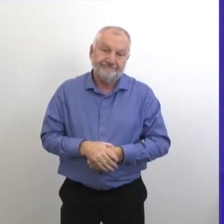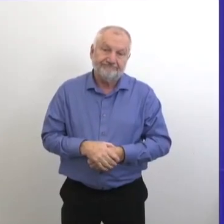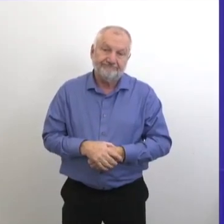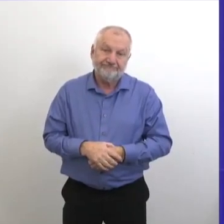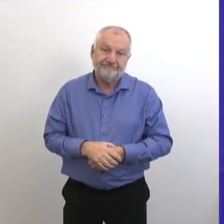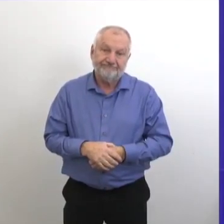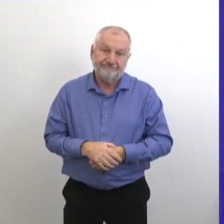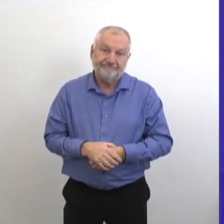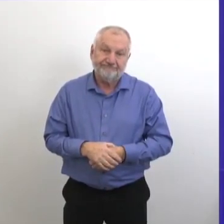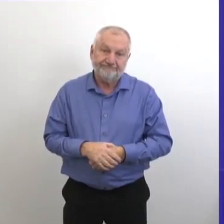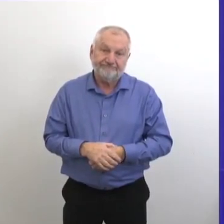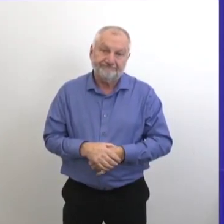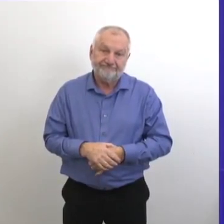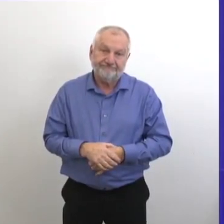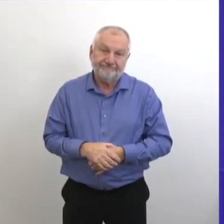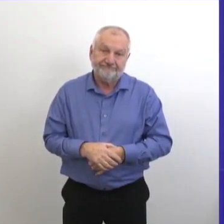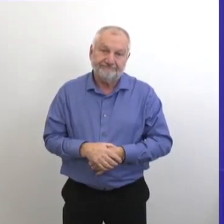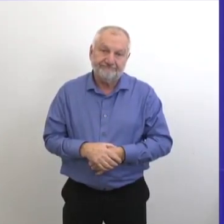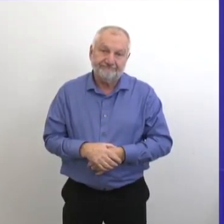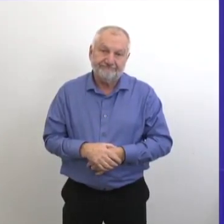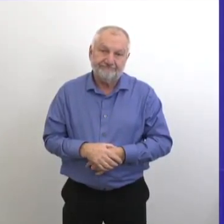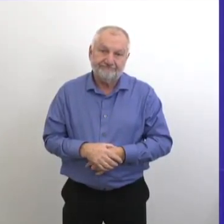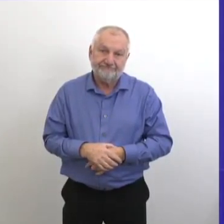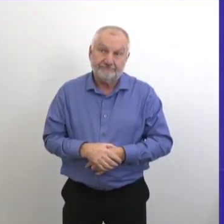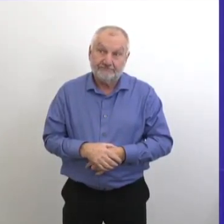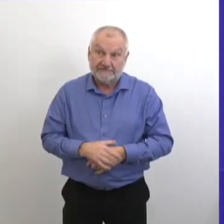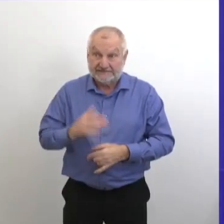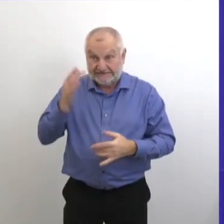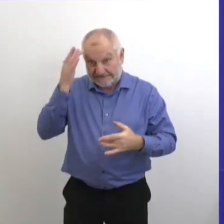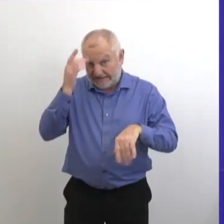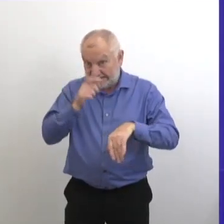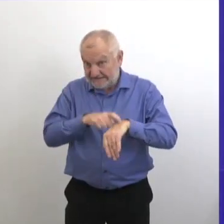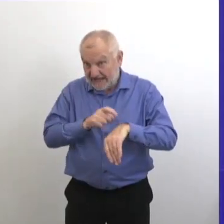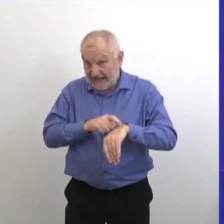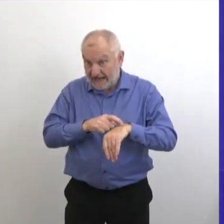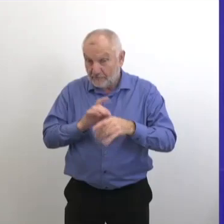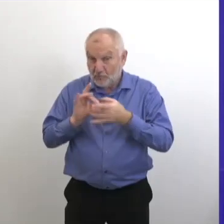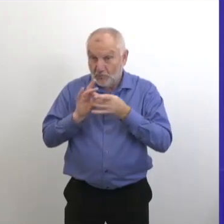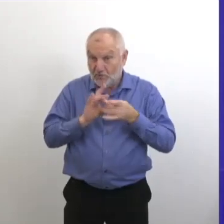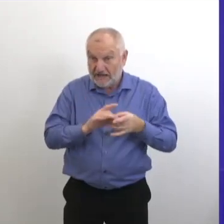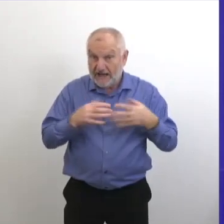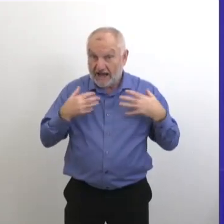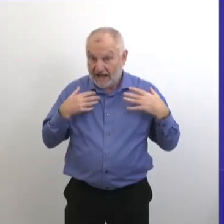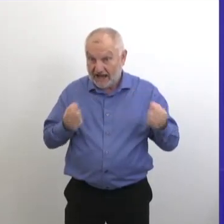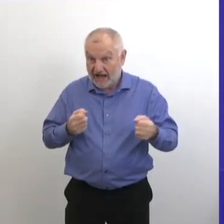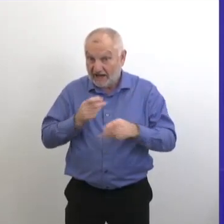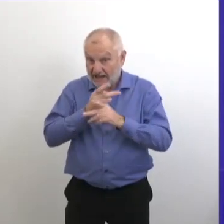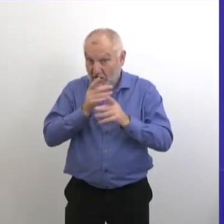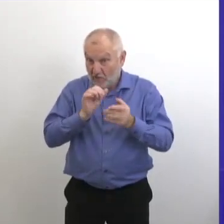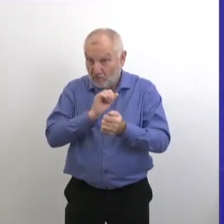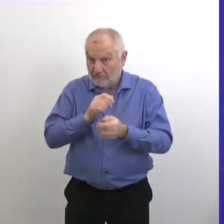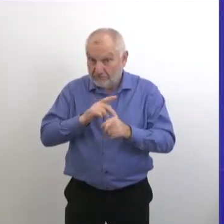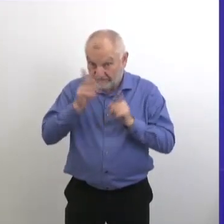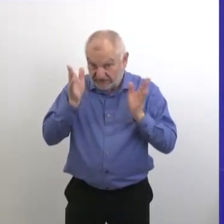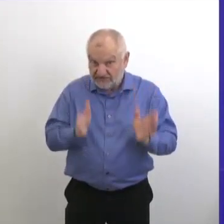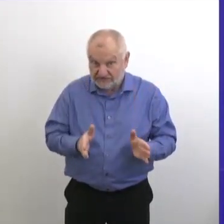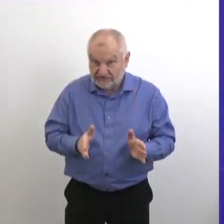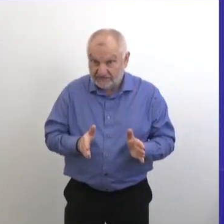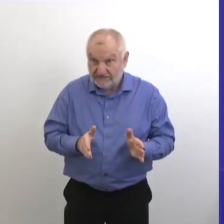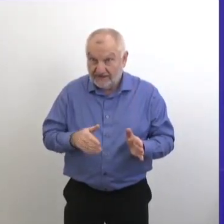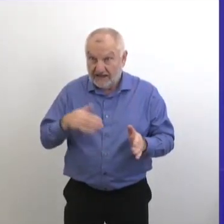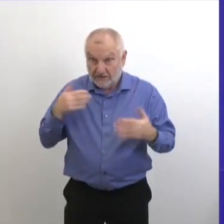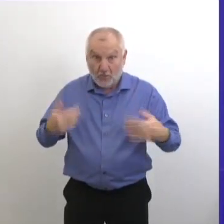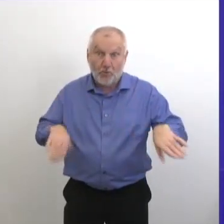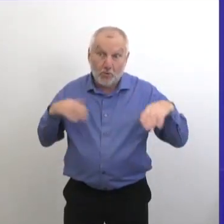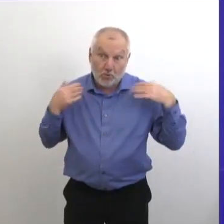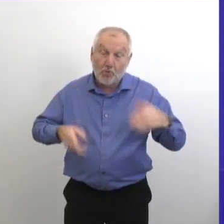Nous continuons également à avoir beaucoup de jours de maladie parmi les personnels de la santé